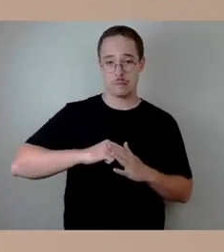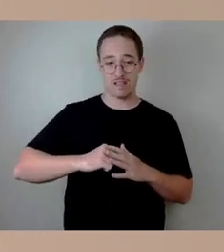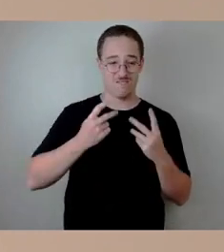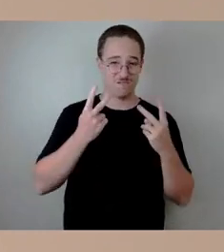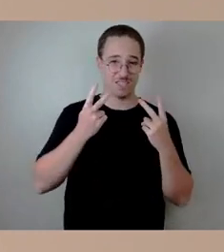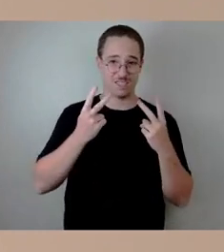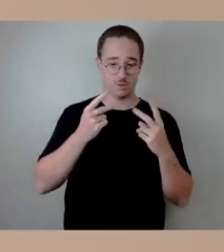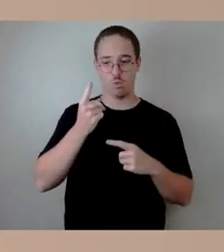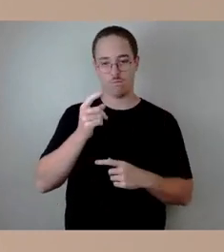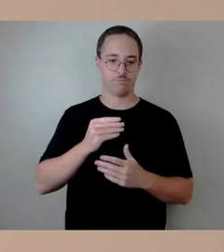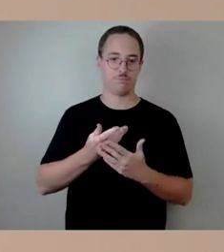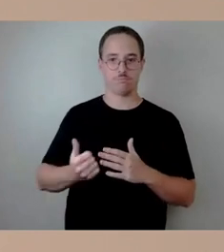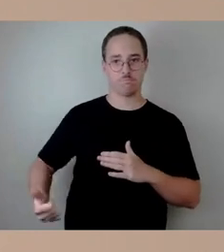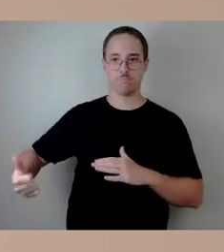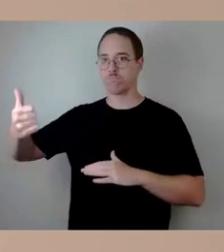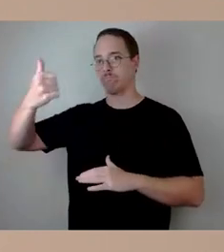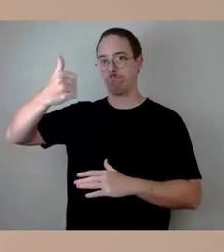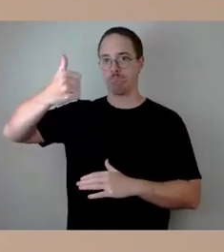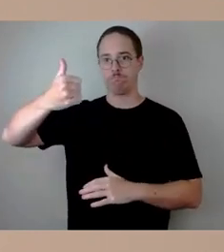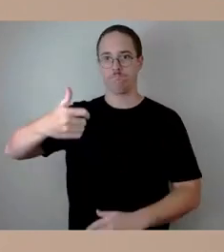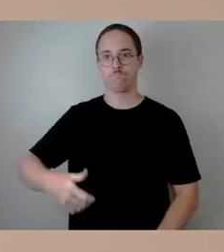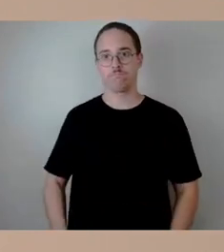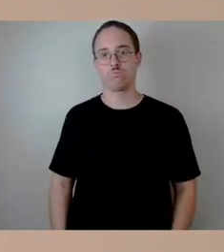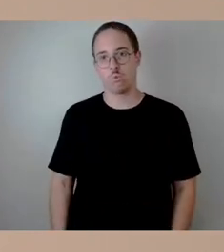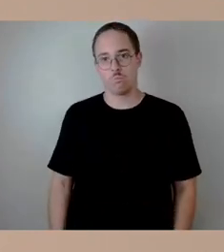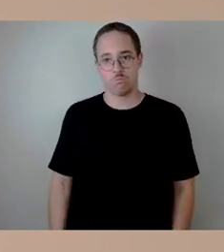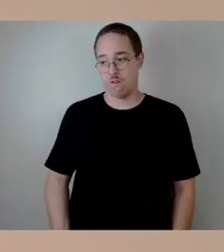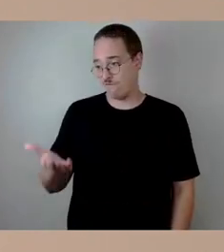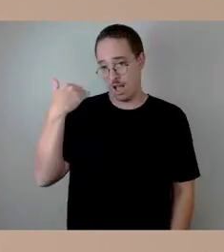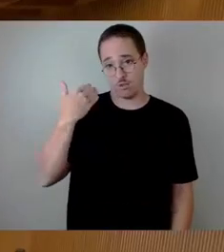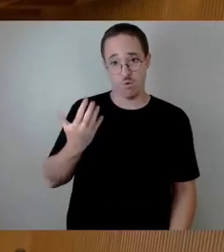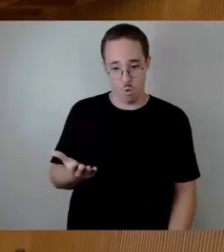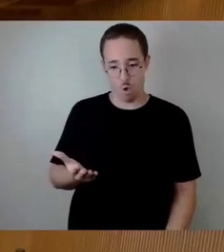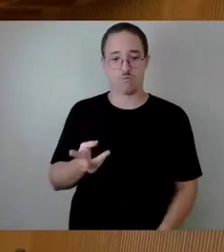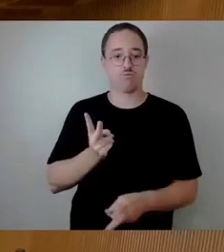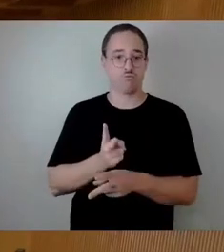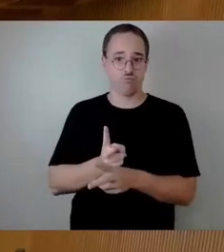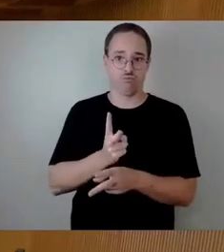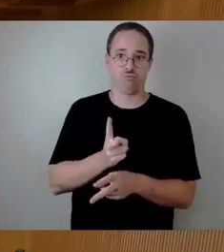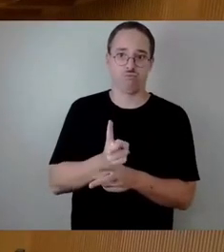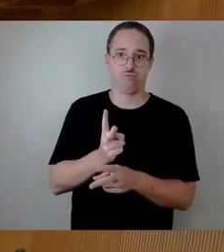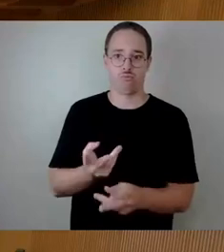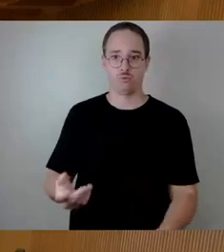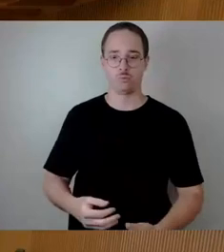war so, das ist so und das wird so sein. Der Nossner? Nossner Brücke?